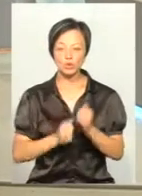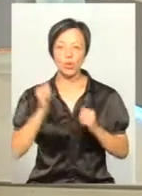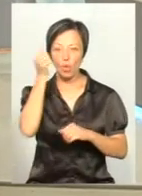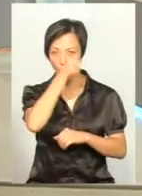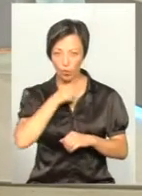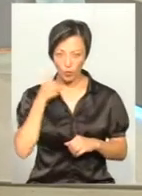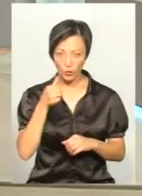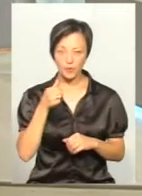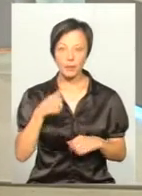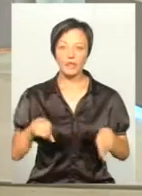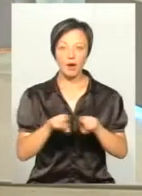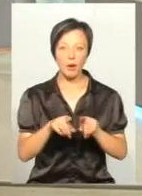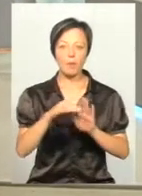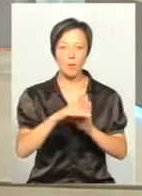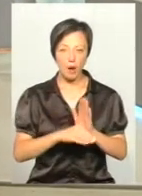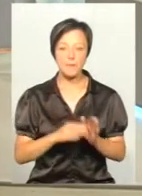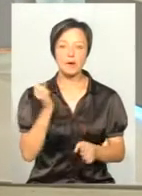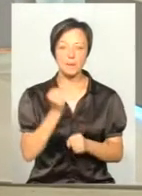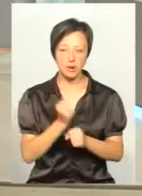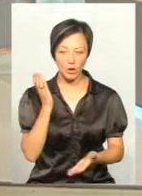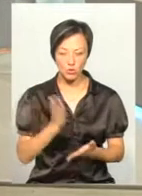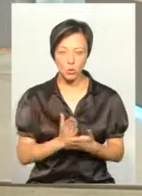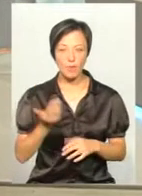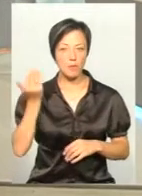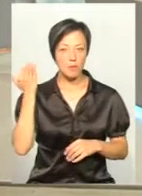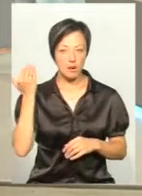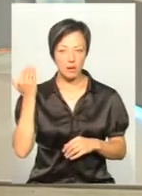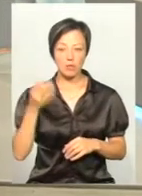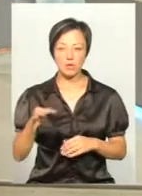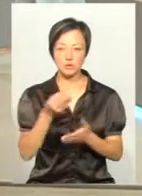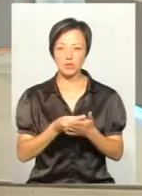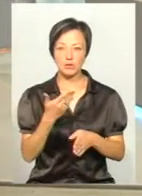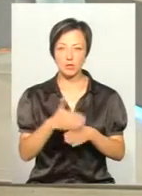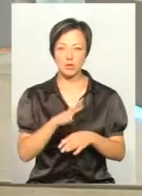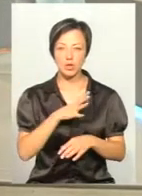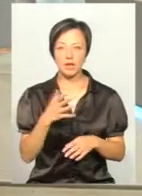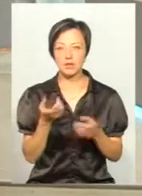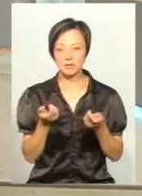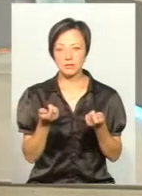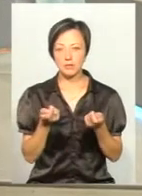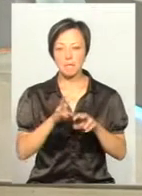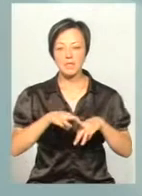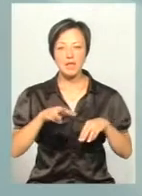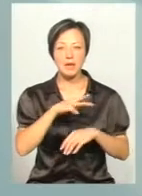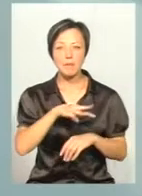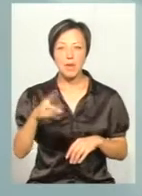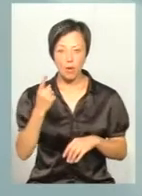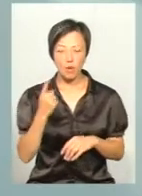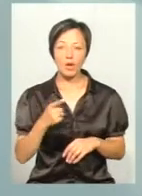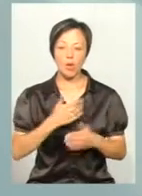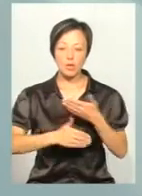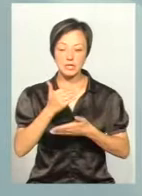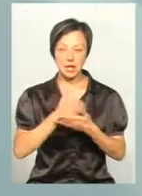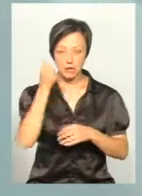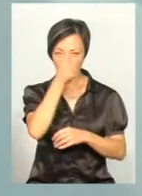рік така програма діє. І якщо попередні видатки обласного бюджету складали річні видатки – мільйон, останні роки